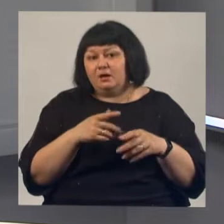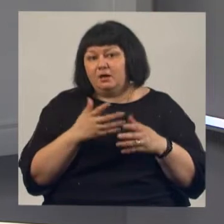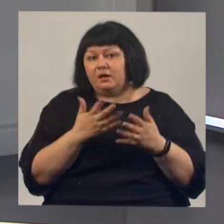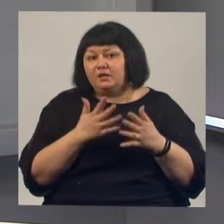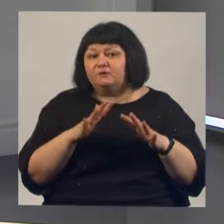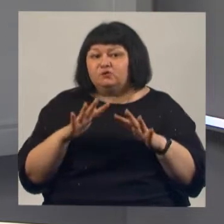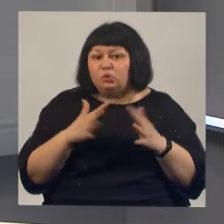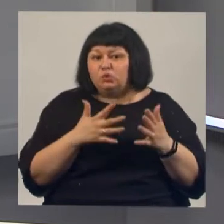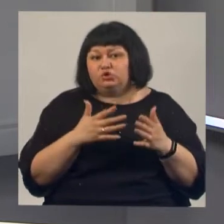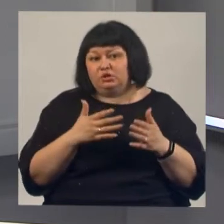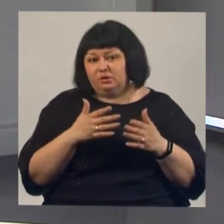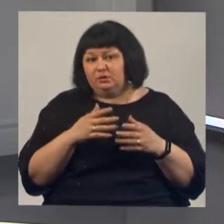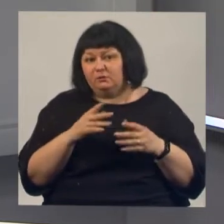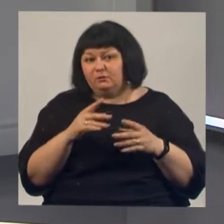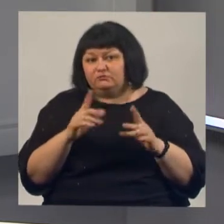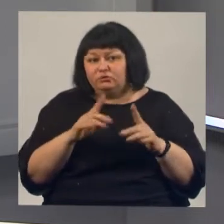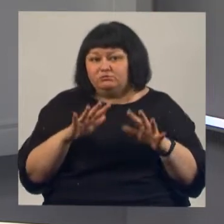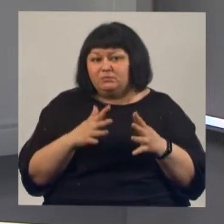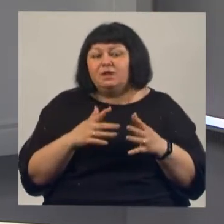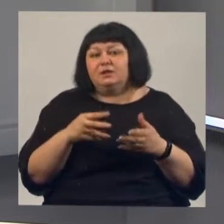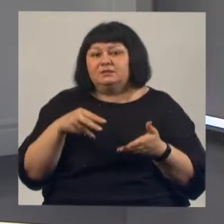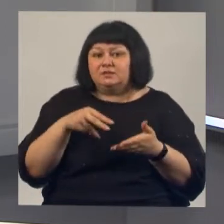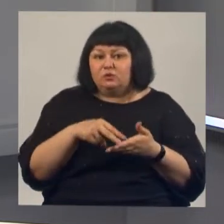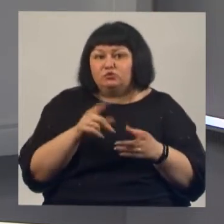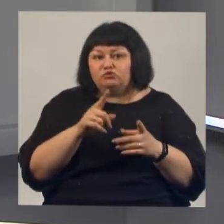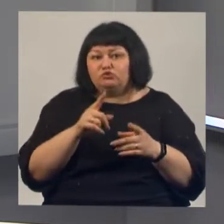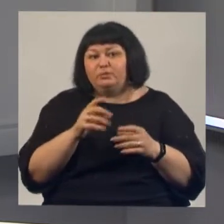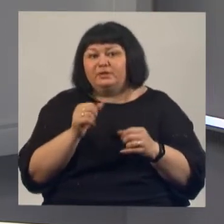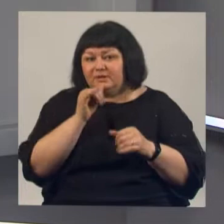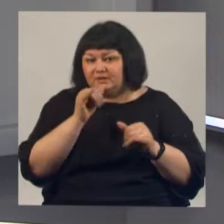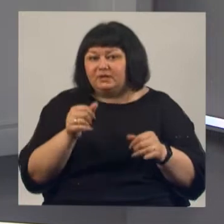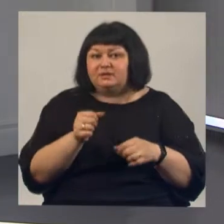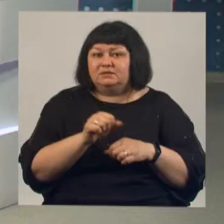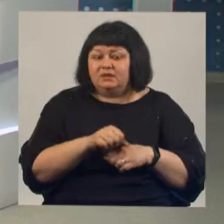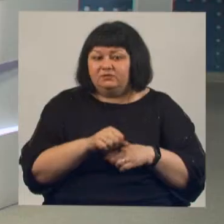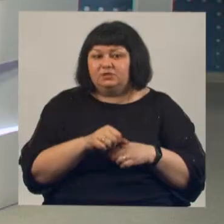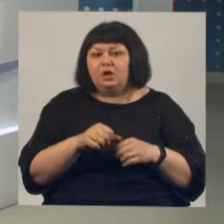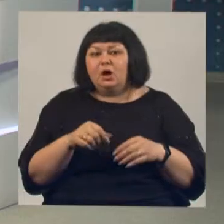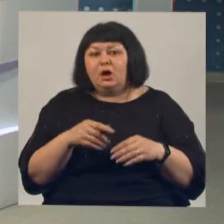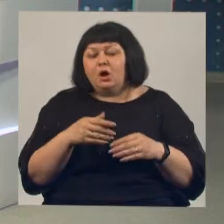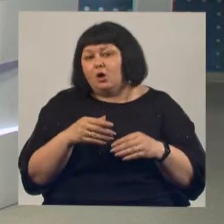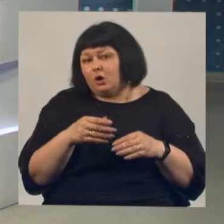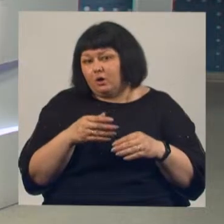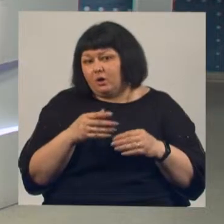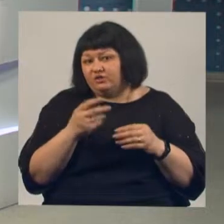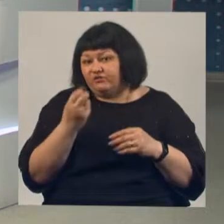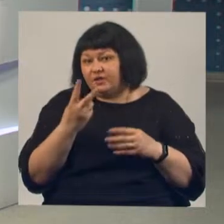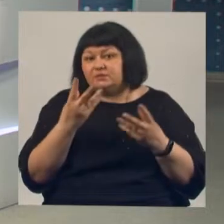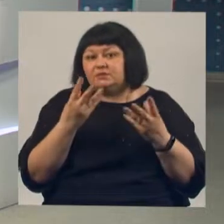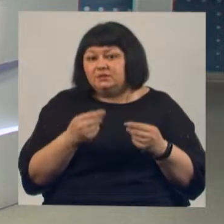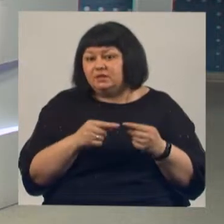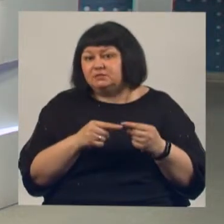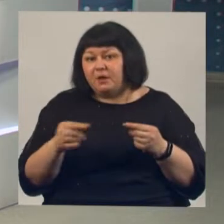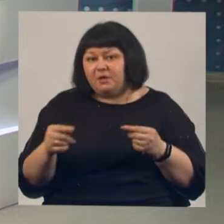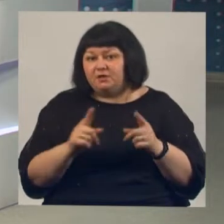-мажоров они с удовольствием становятся на дорожку, дабы не дать ей остановиться. Ровно 12 дней получается с момента